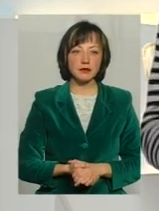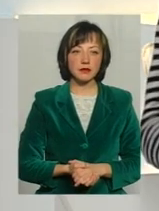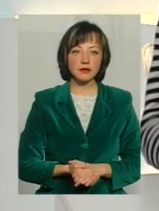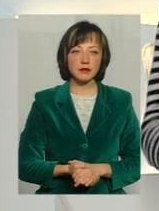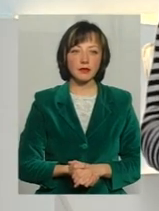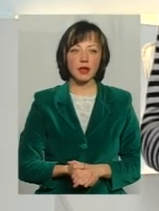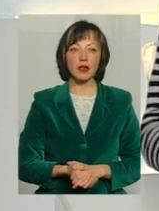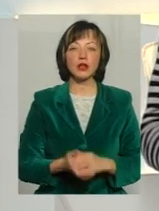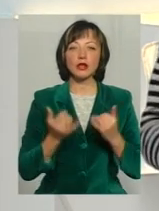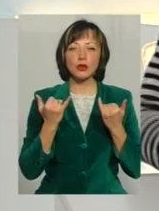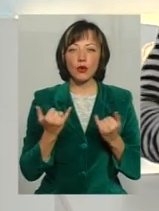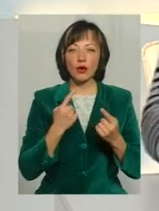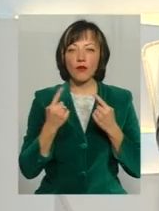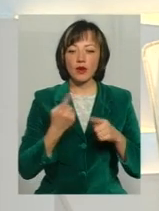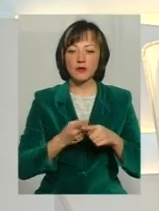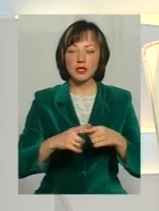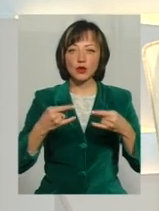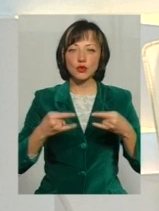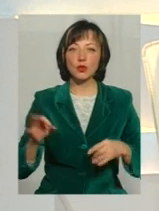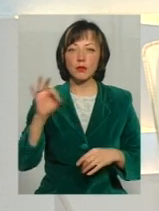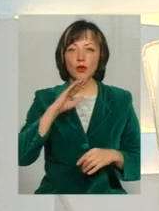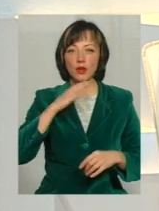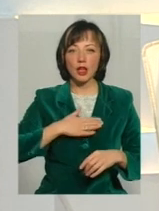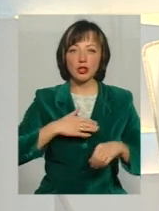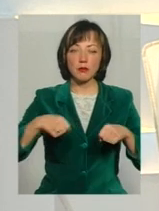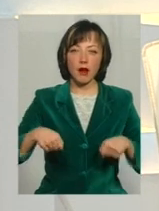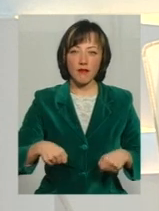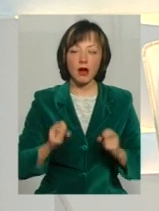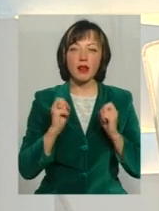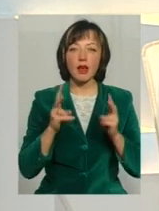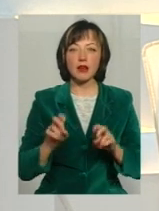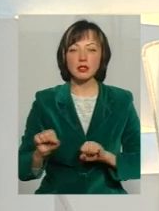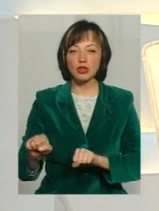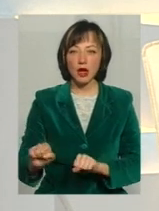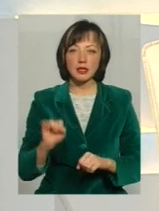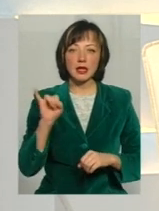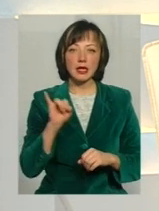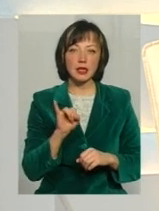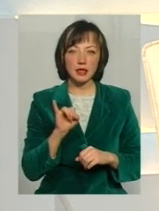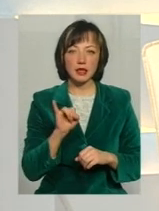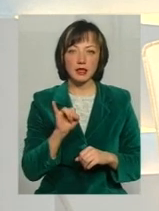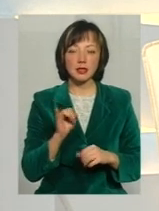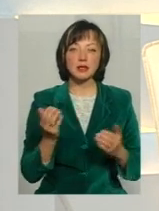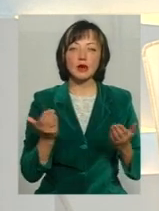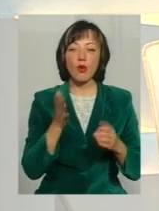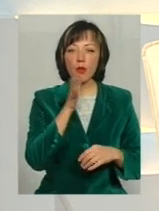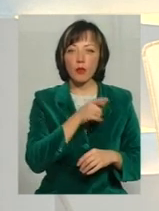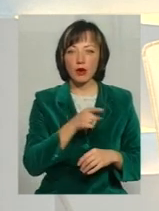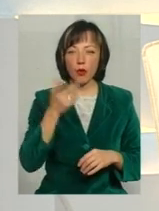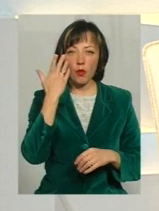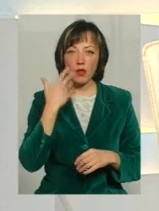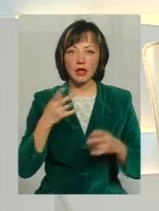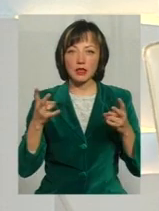Власне, сьогодні говоримо у цій студії про наші права, як їх захищати і з якого періоду кузи